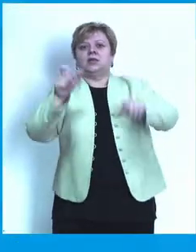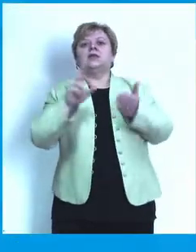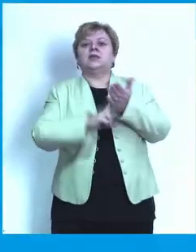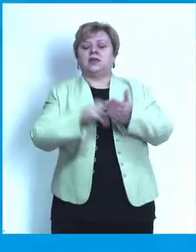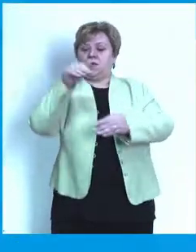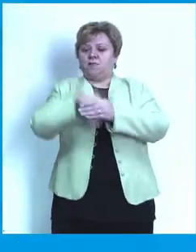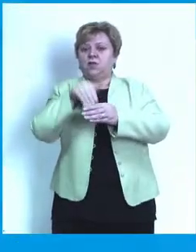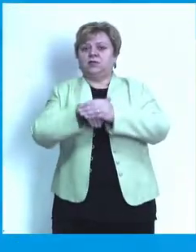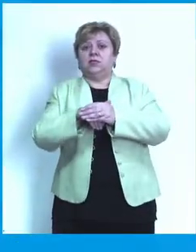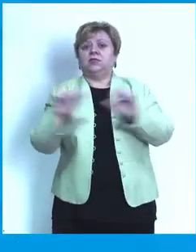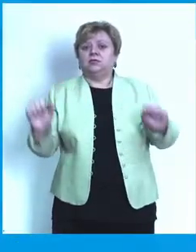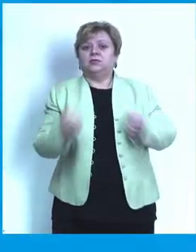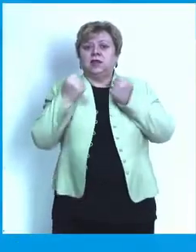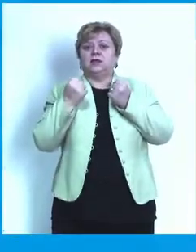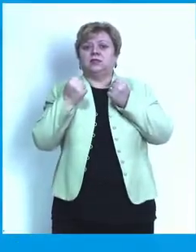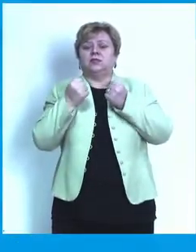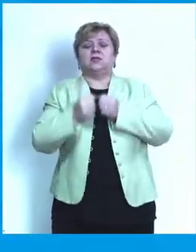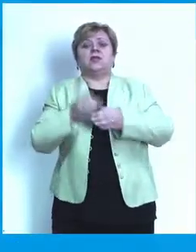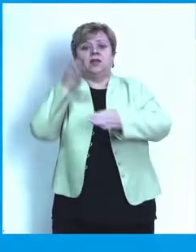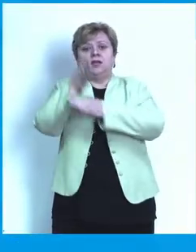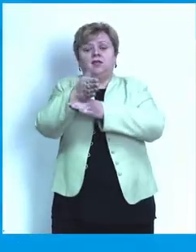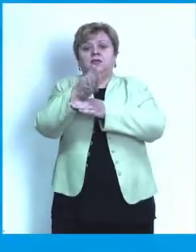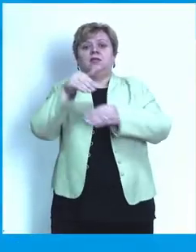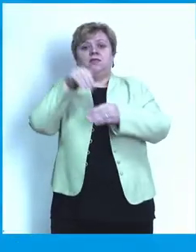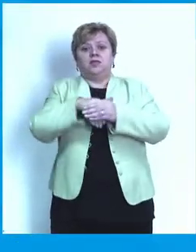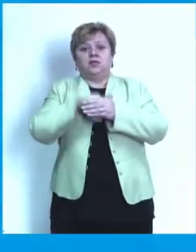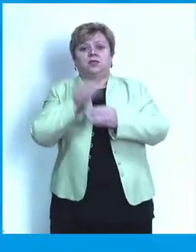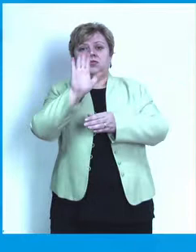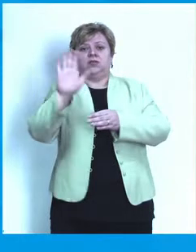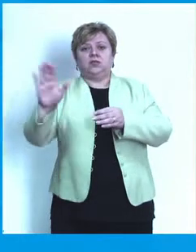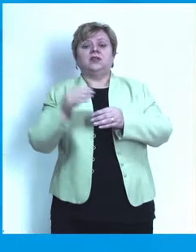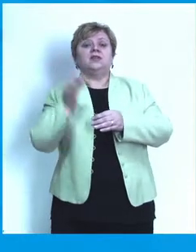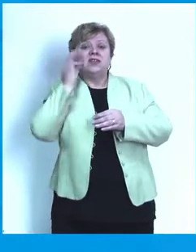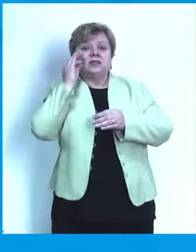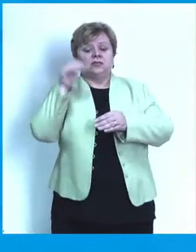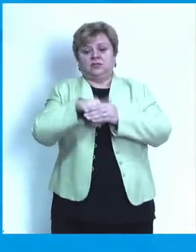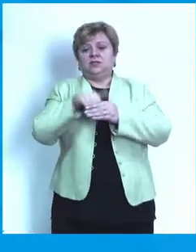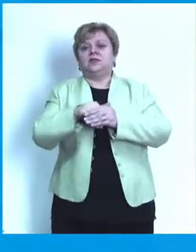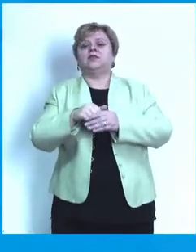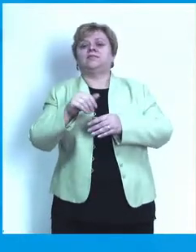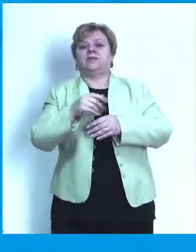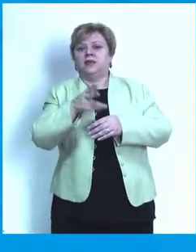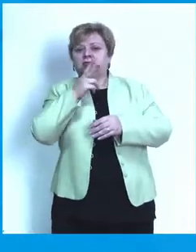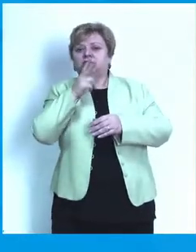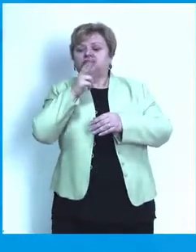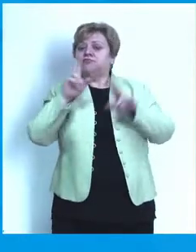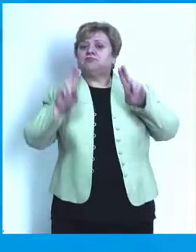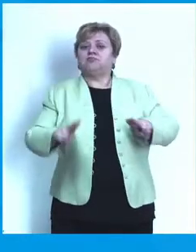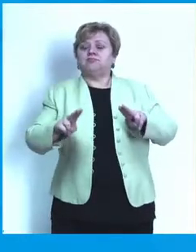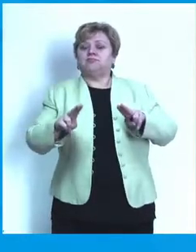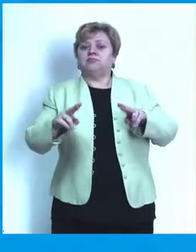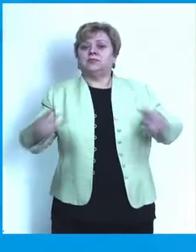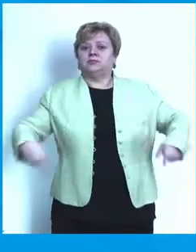Svi građani koji imaju pravo glasa, a koji ne mogu da napuste svoje kuće da glasuju na svom biročkom mestu na dan izbora,